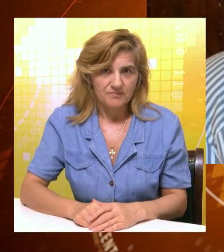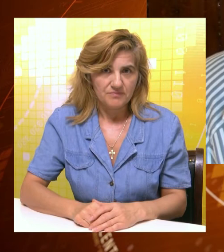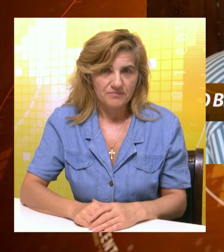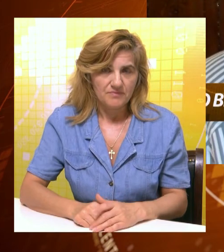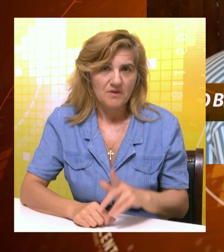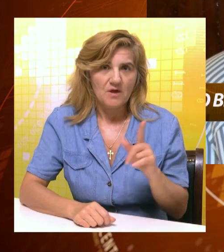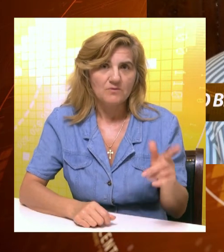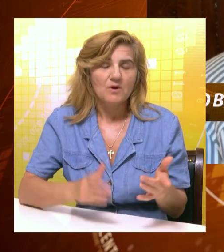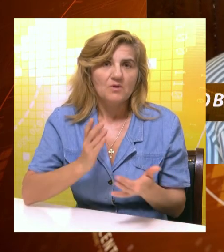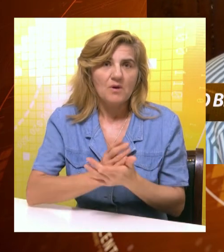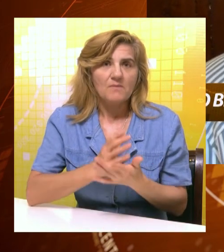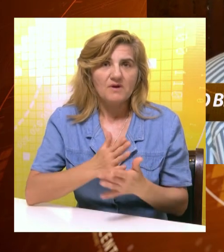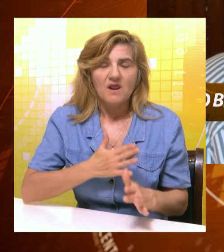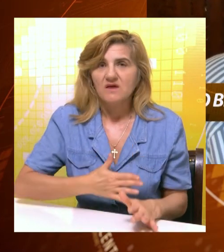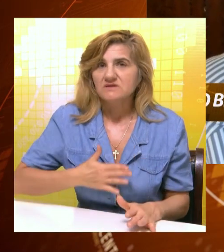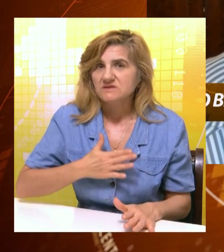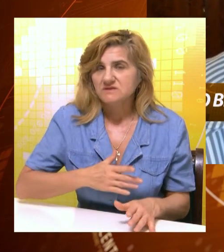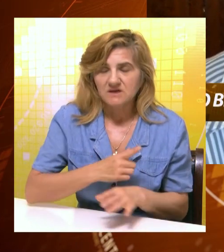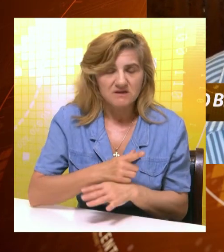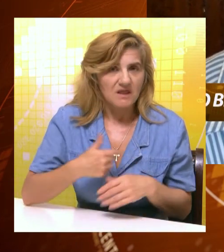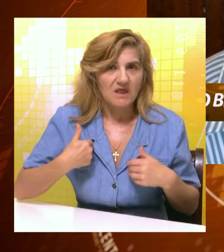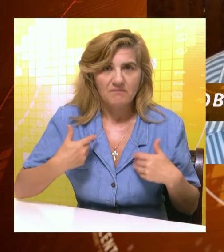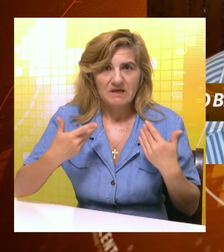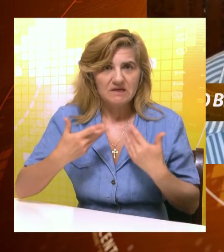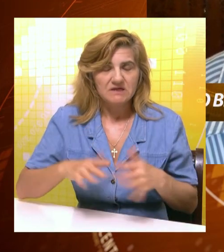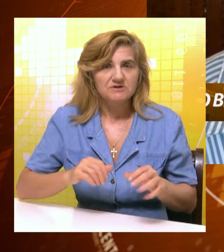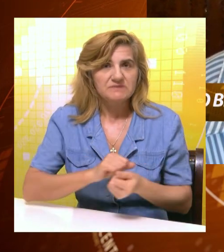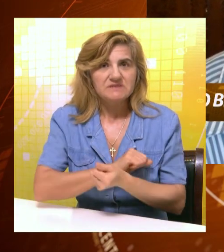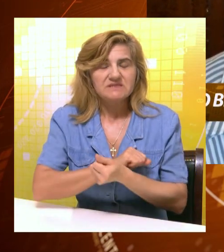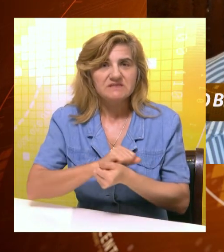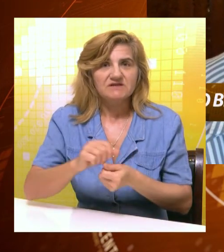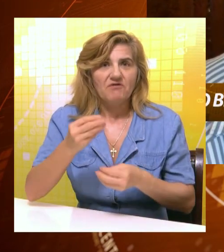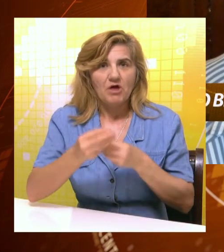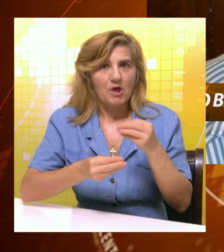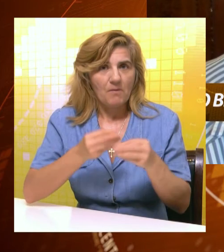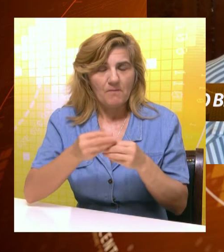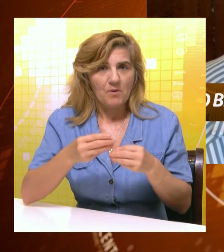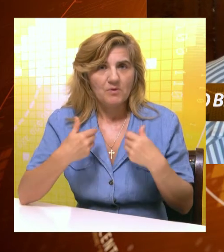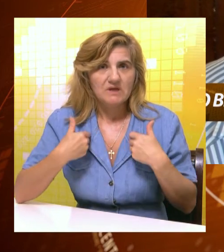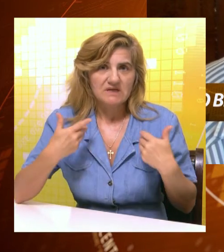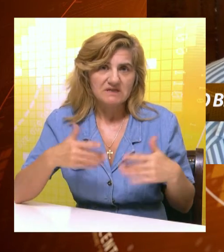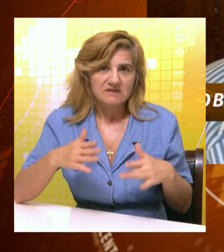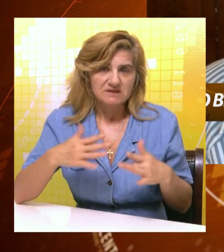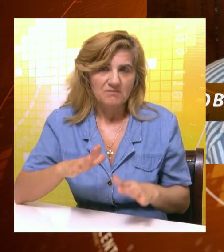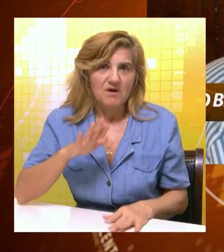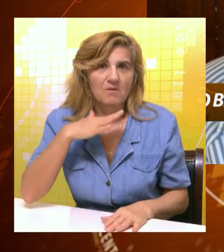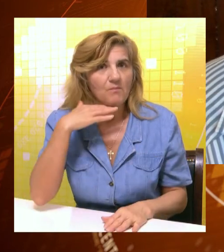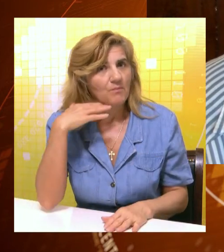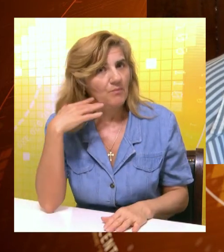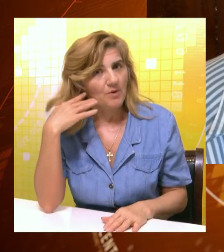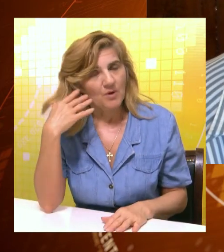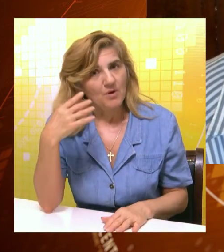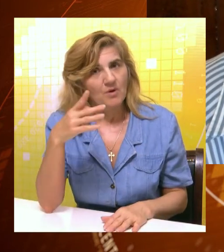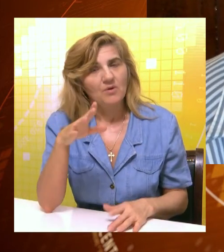bila strašna vremena, ja sam izgubila celu porodicu i jako